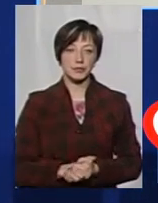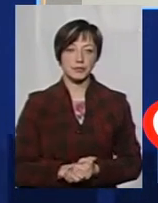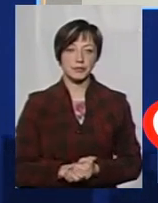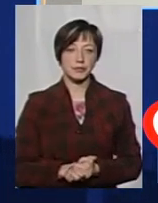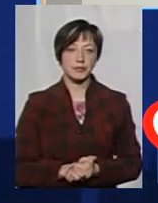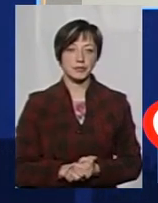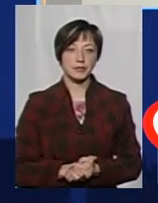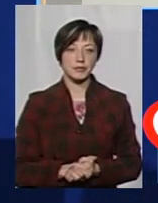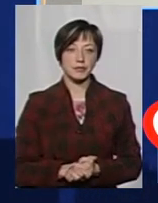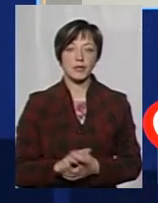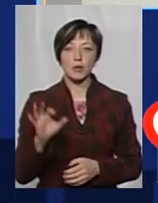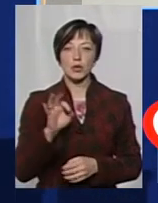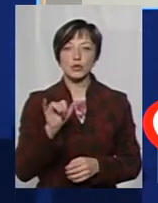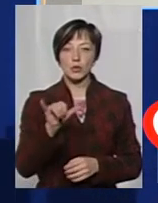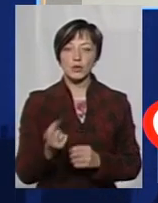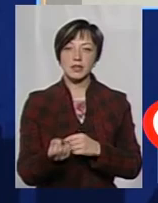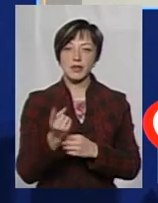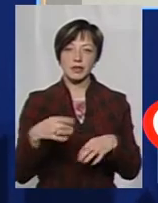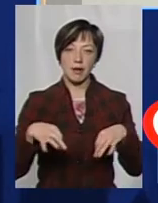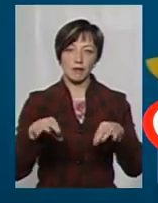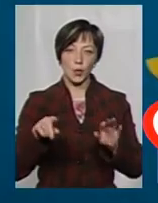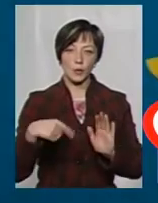на сайті НАЗК про те, що в нього з'явилось авто.